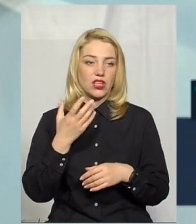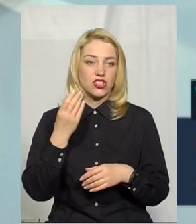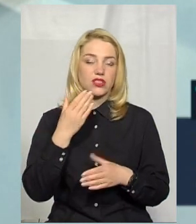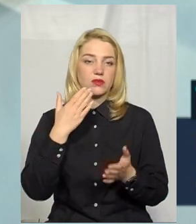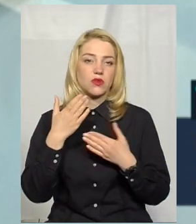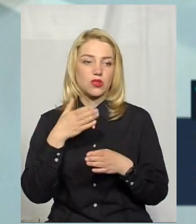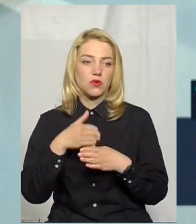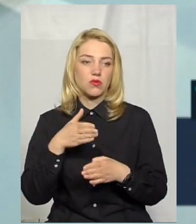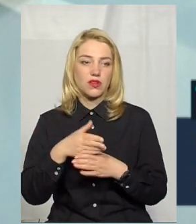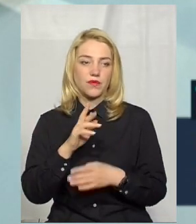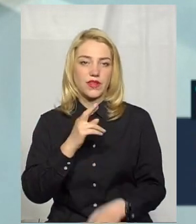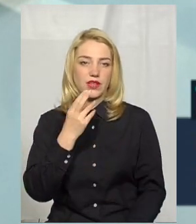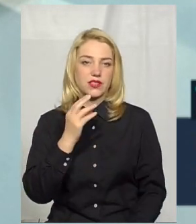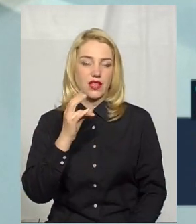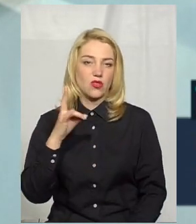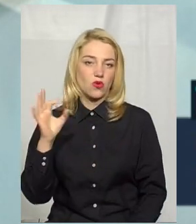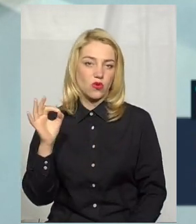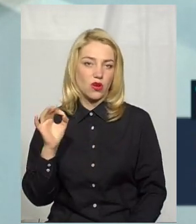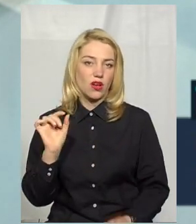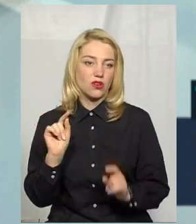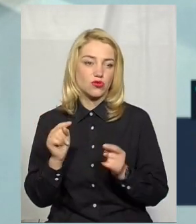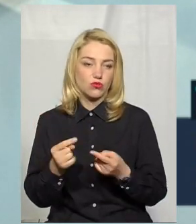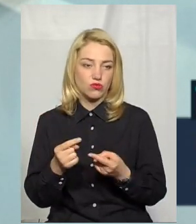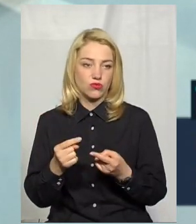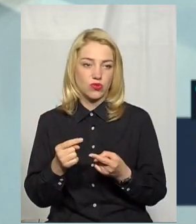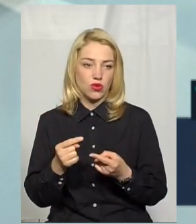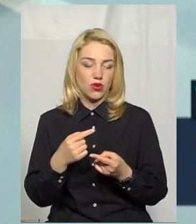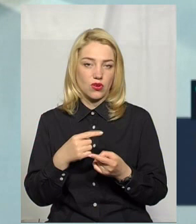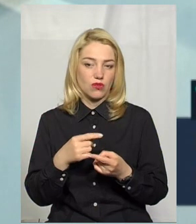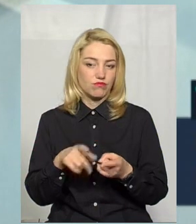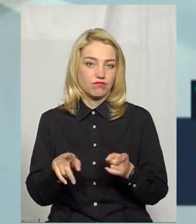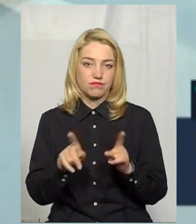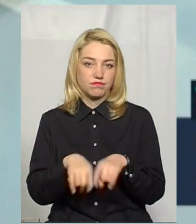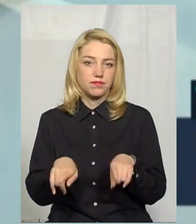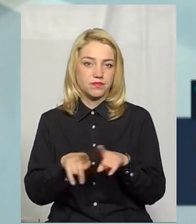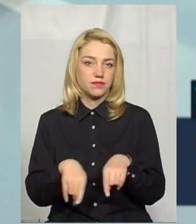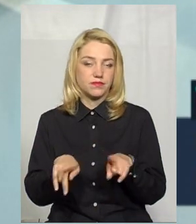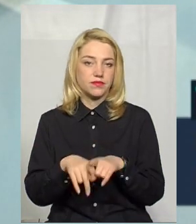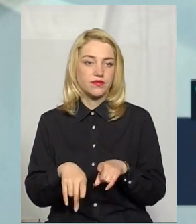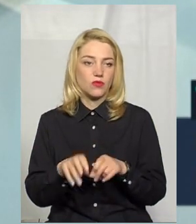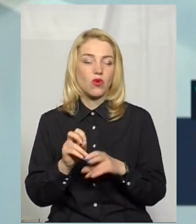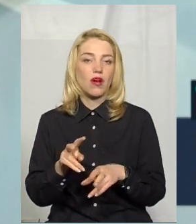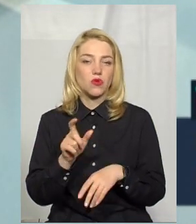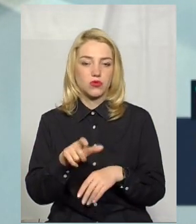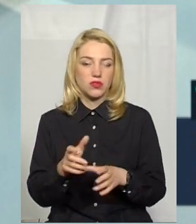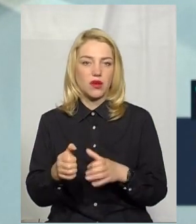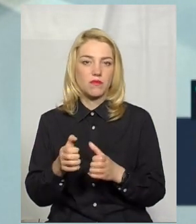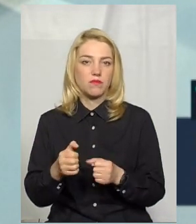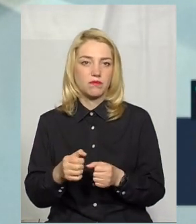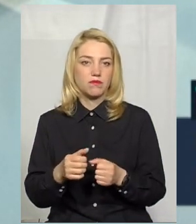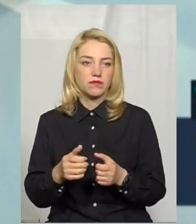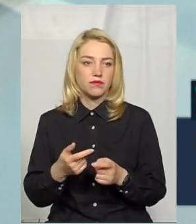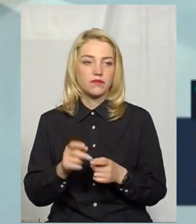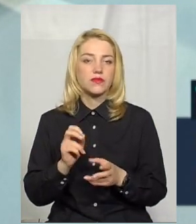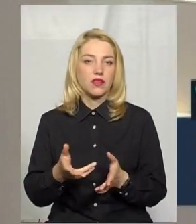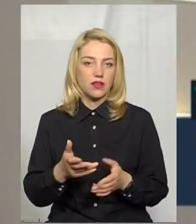Володимира Ясенка, але чомусь віс і досі там. Тобто, ну, як тоді людина може проводити прийом? Знову ж